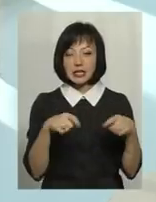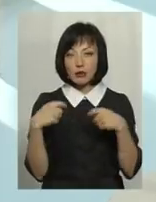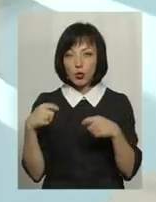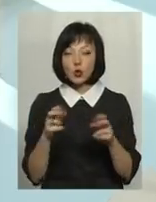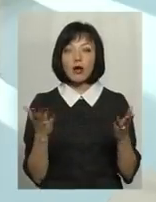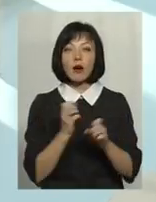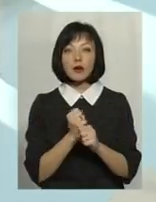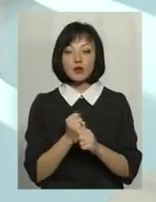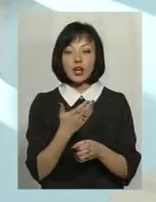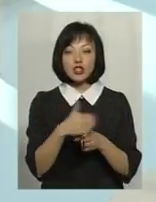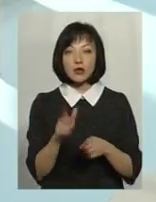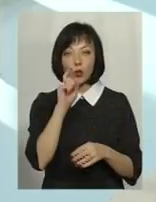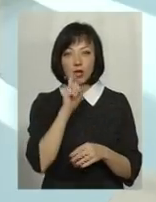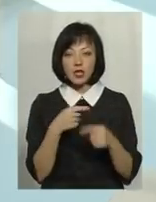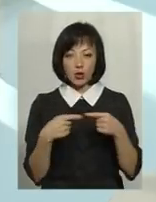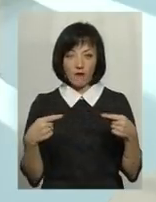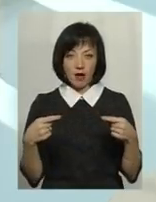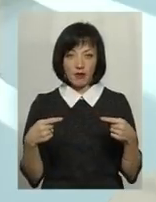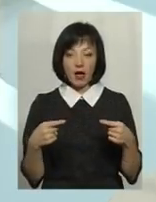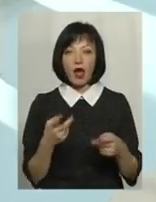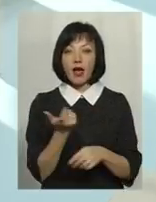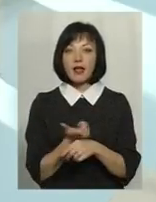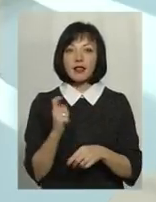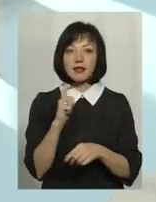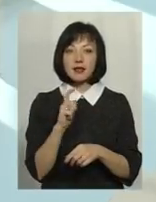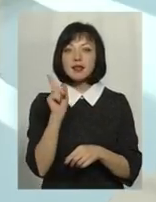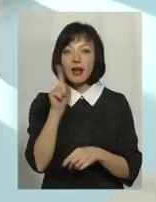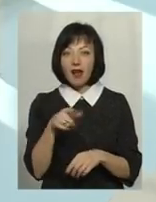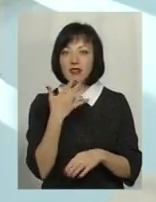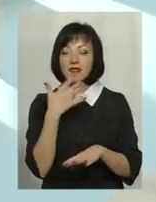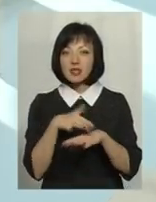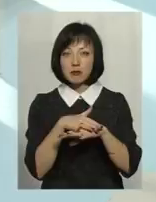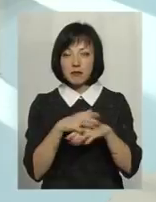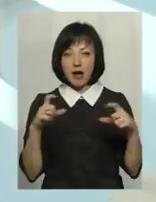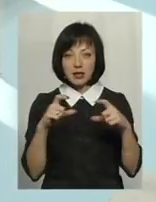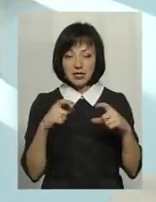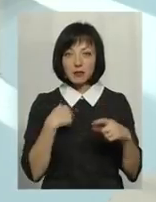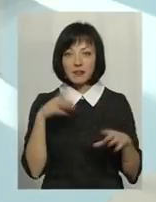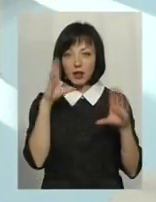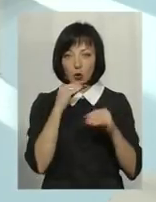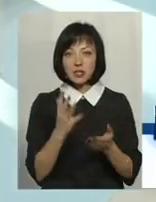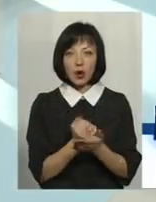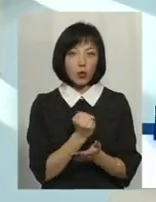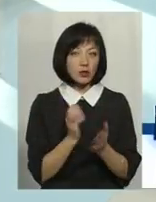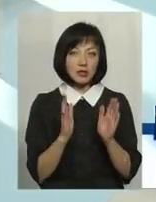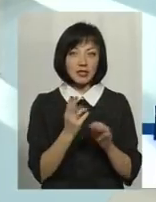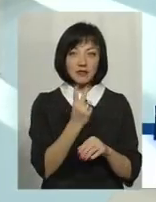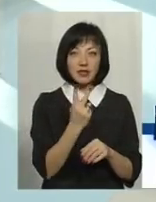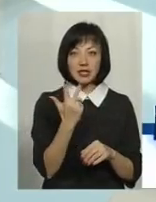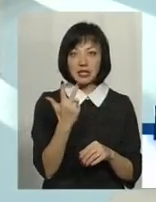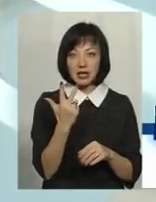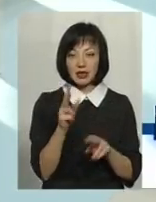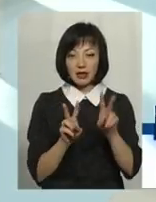працюють, і яка є доля українських товарів. То, навіть в етнічних магазинах мені вдалося знаходити, ну, буквально, дві-три